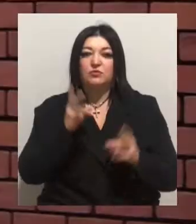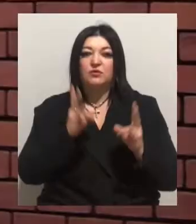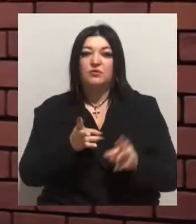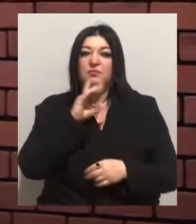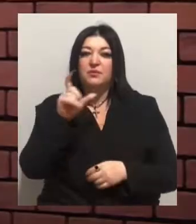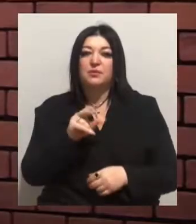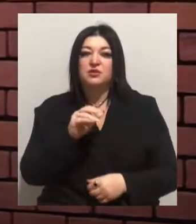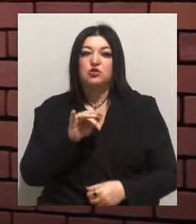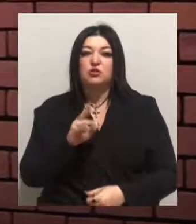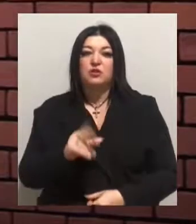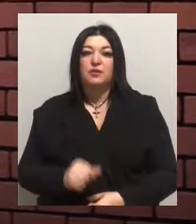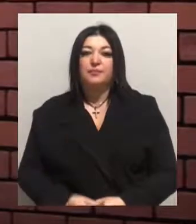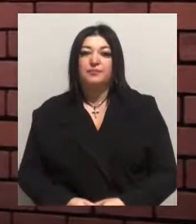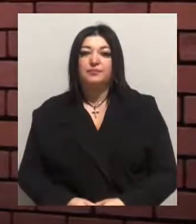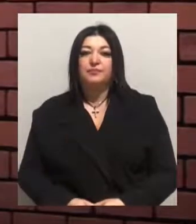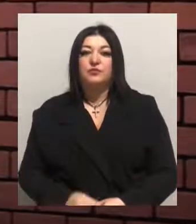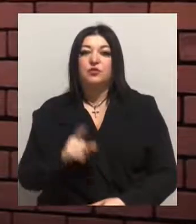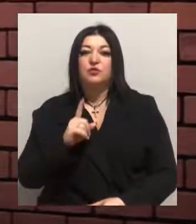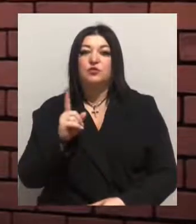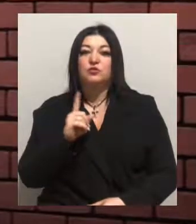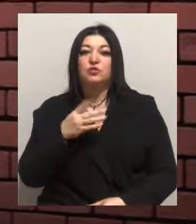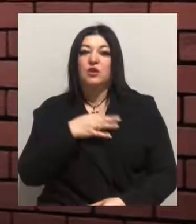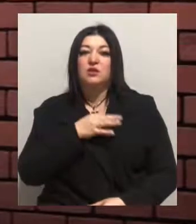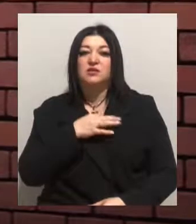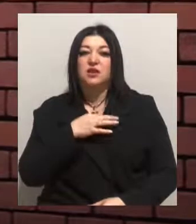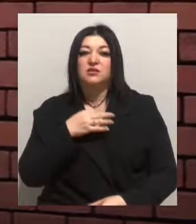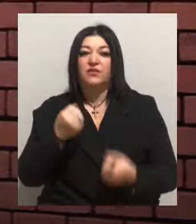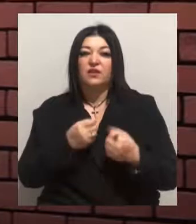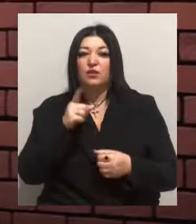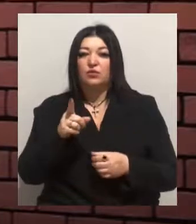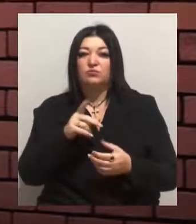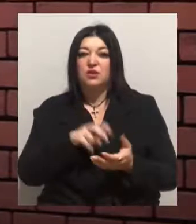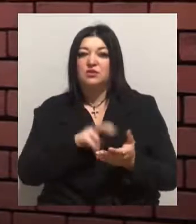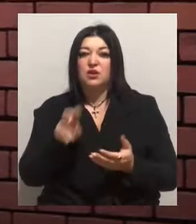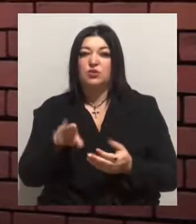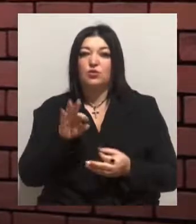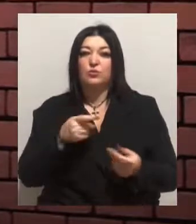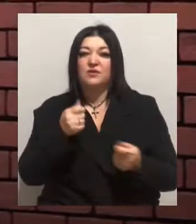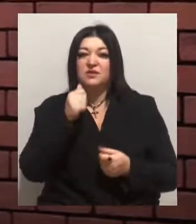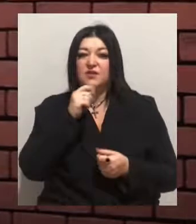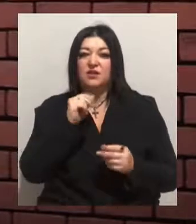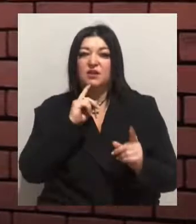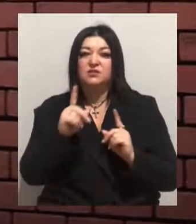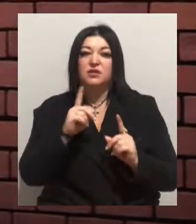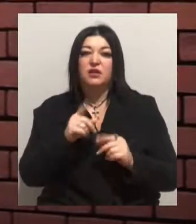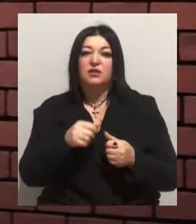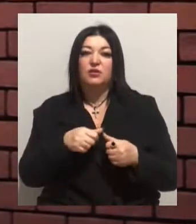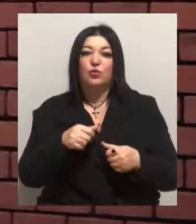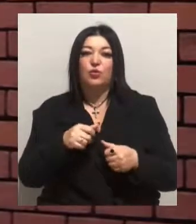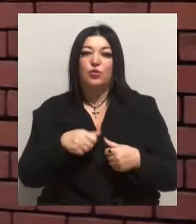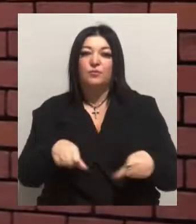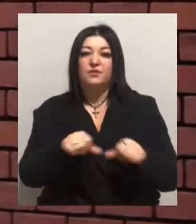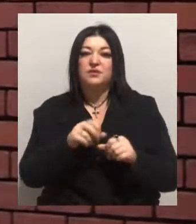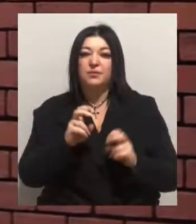Що стосується водителя, на даний момент він відбуваний від управління. Завтра на засідання ТЕКП буде